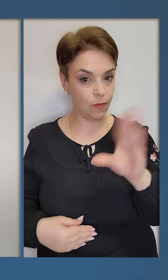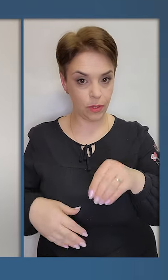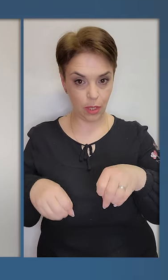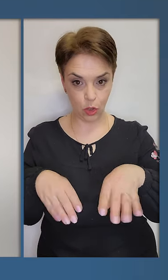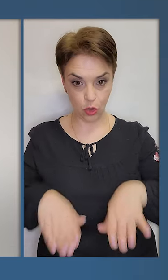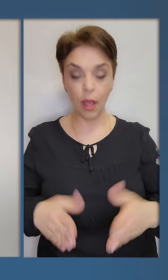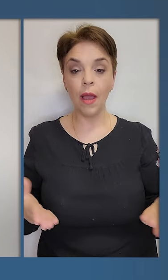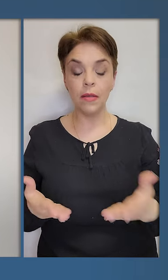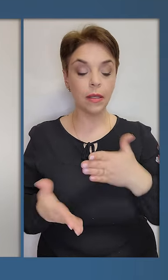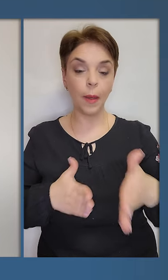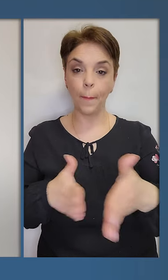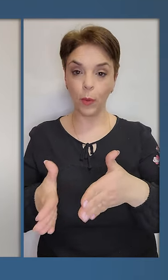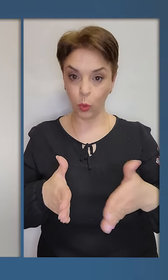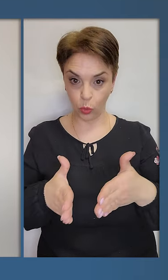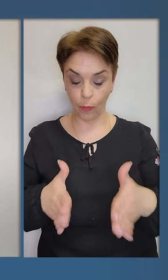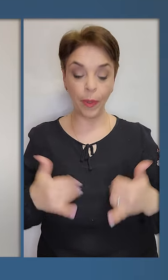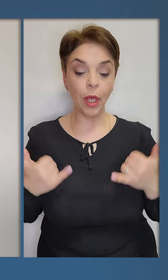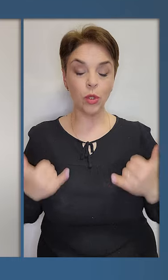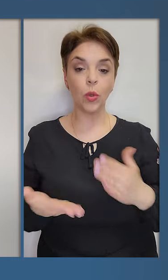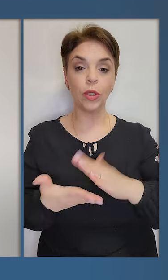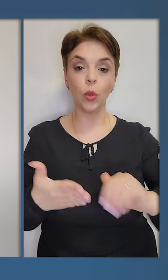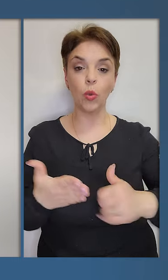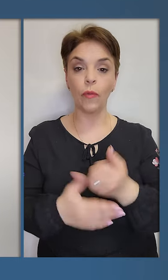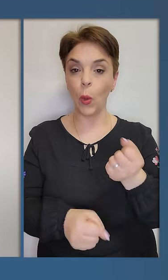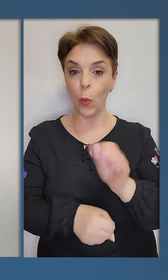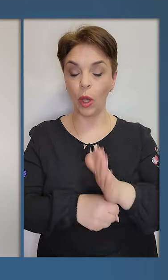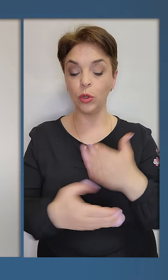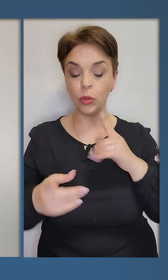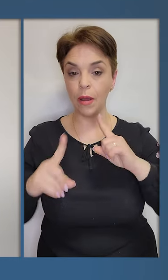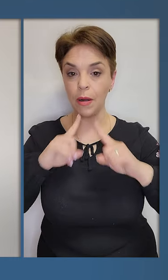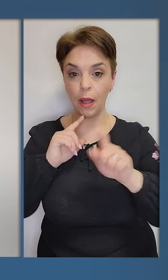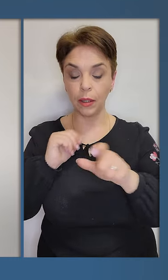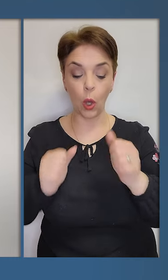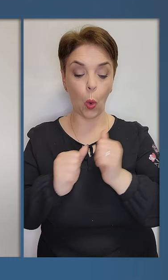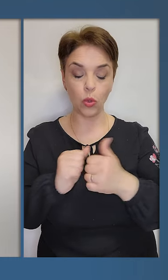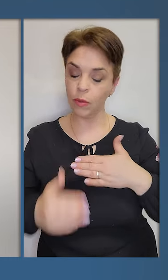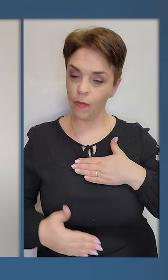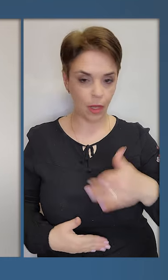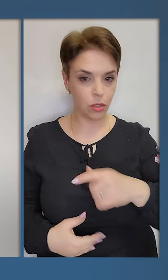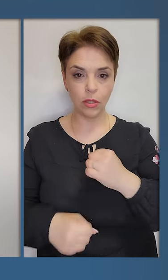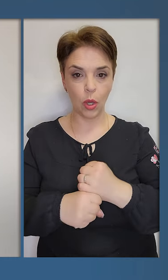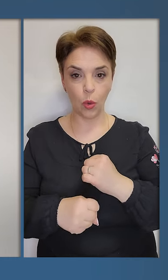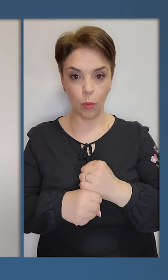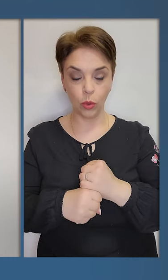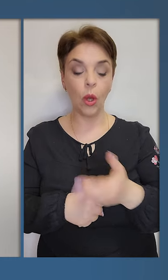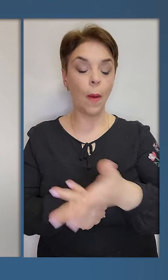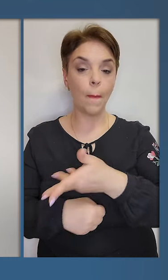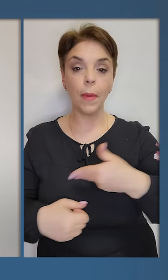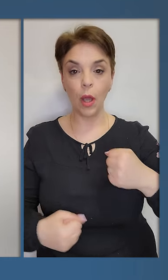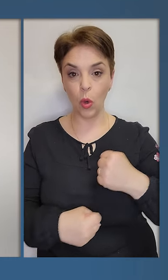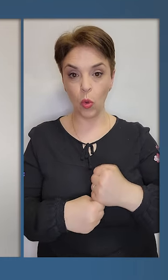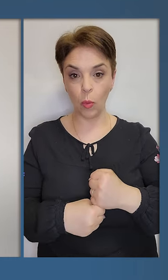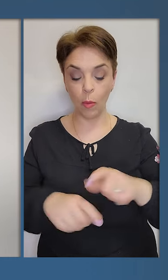не всі рішення, які підготовлені. Сьогодні є нові укази щодо радників. Кожному я вдячний за роботу.